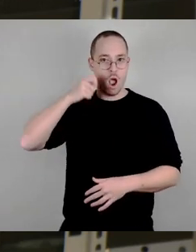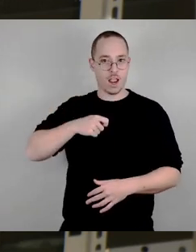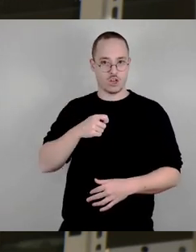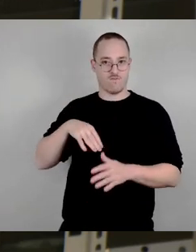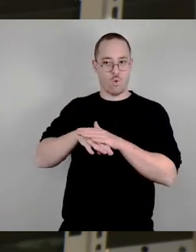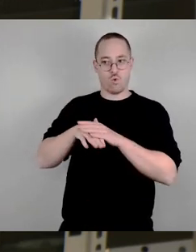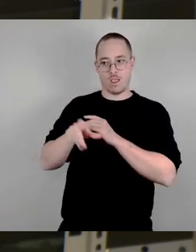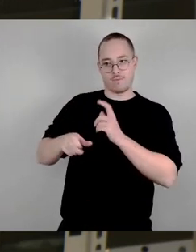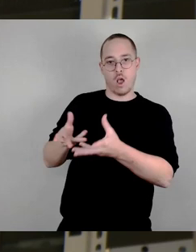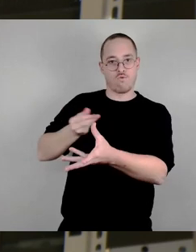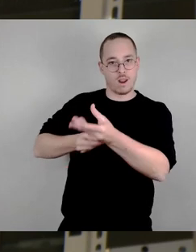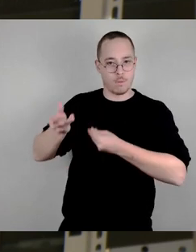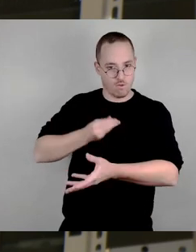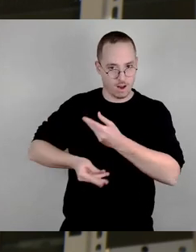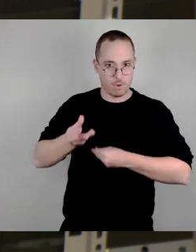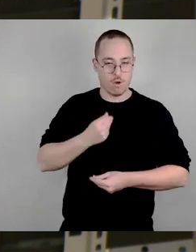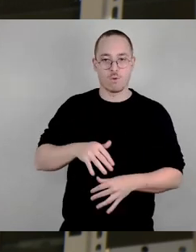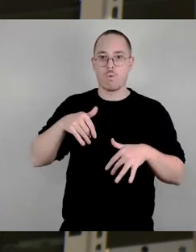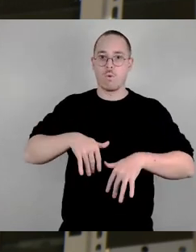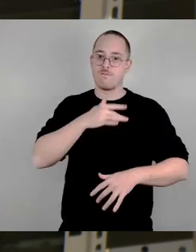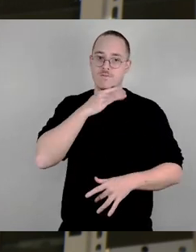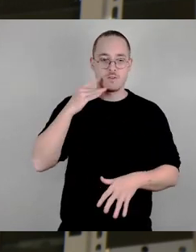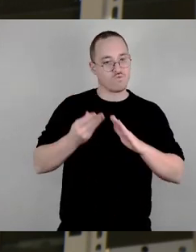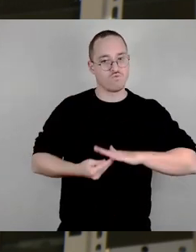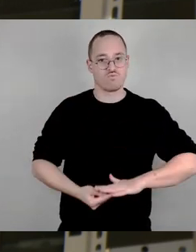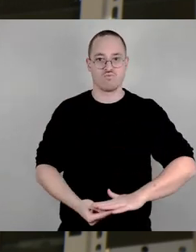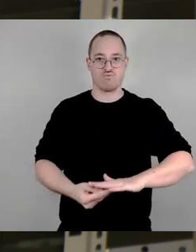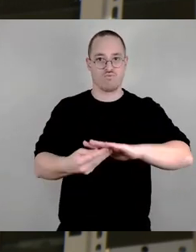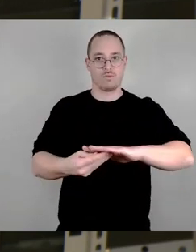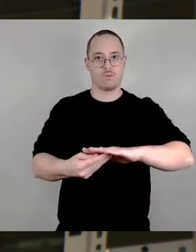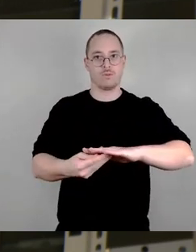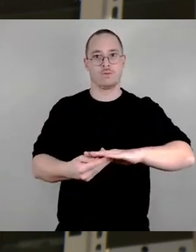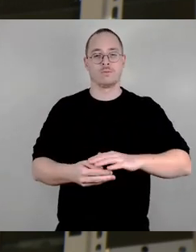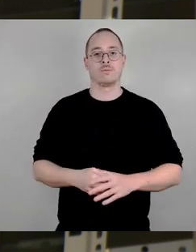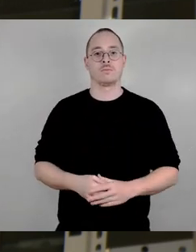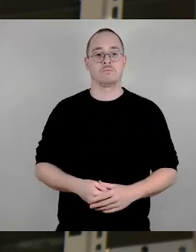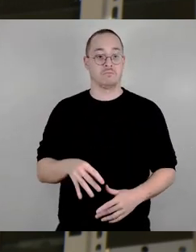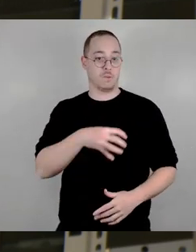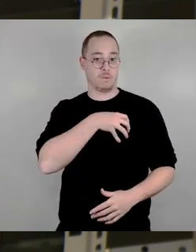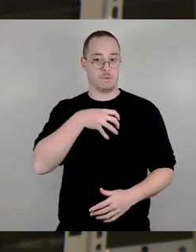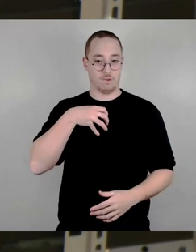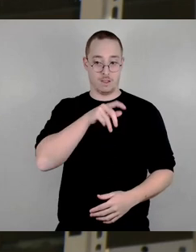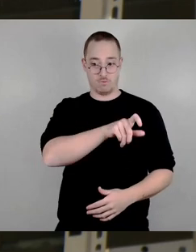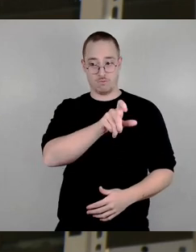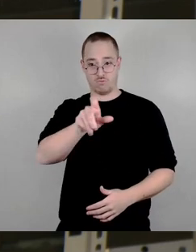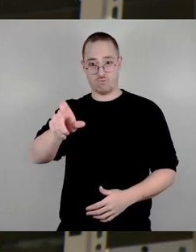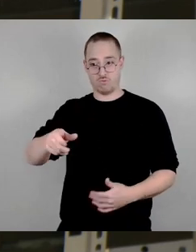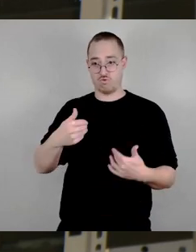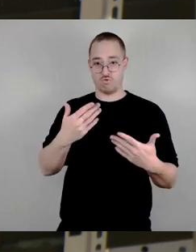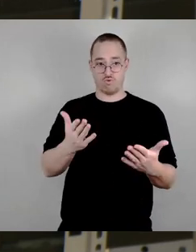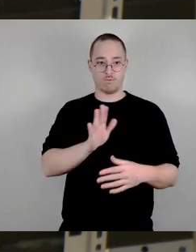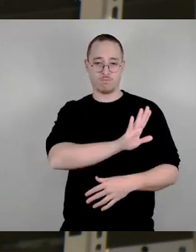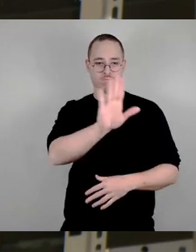Weise unterstützt. Diese Dresdnerinnen und Dresdner haben ihr Zeichen, haben ihr Bekenntnis zum